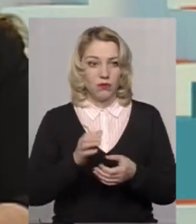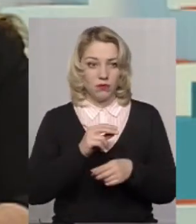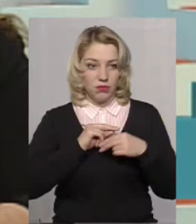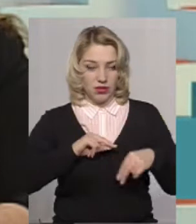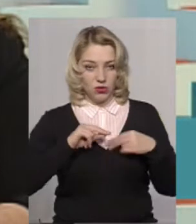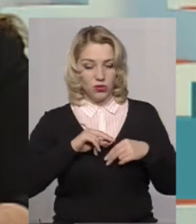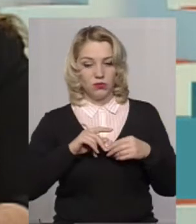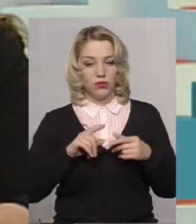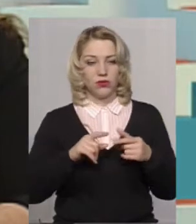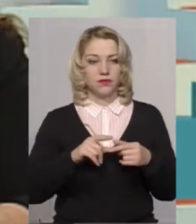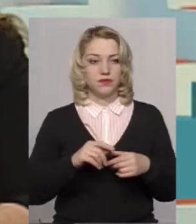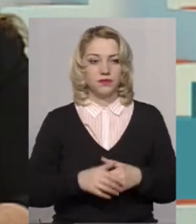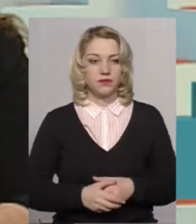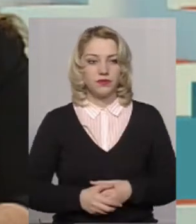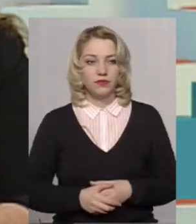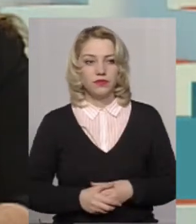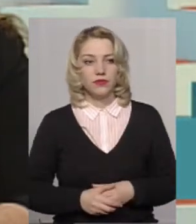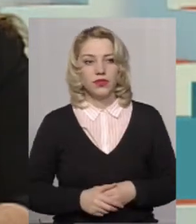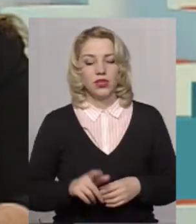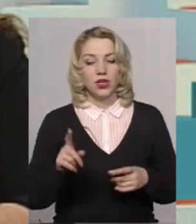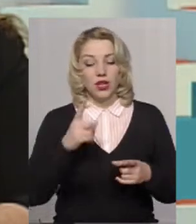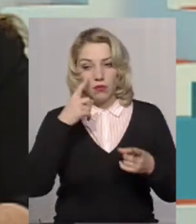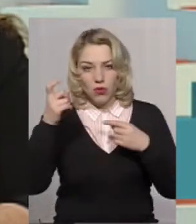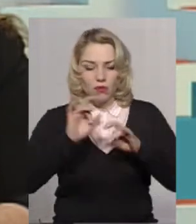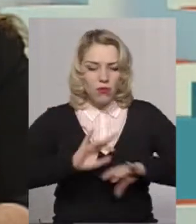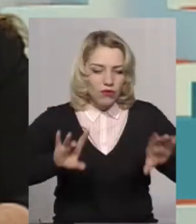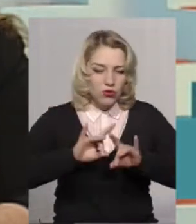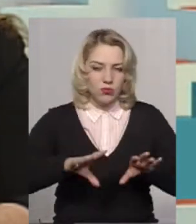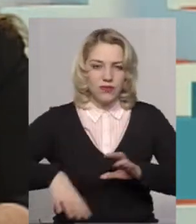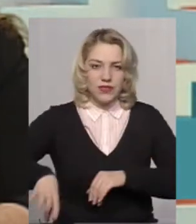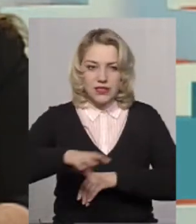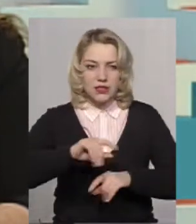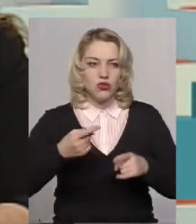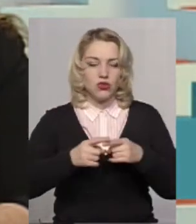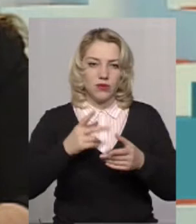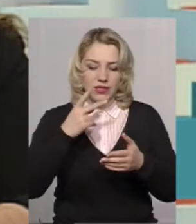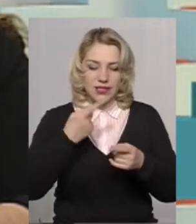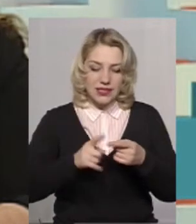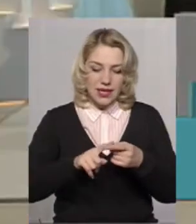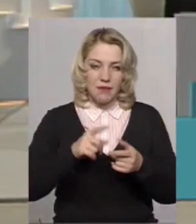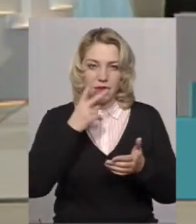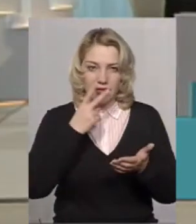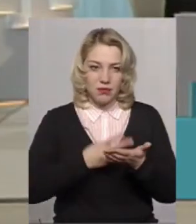працюємо, аби повідомити найбільш ширше коло осіб, щоб ви знали, що дійсно за це передбачена відповідальність.